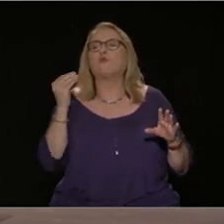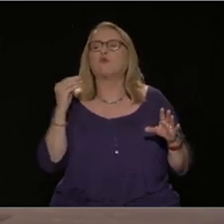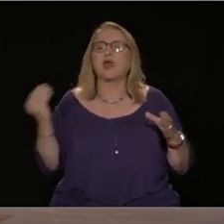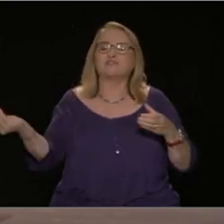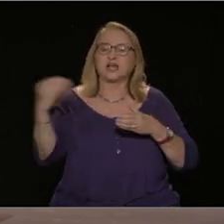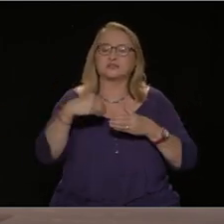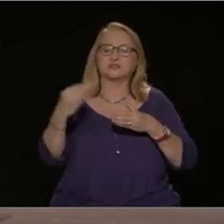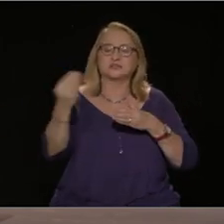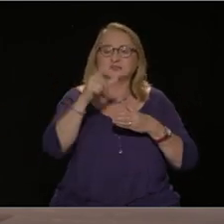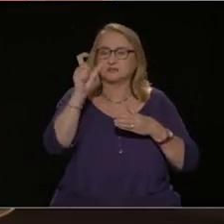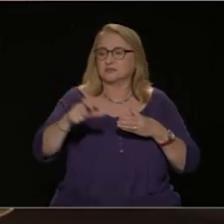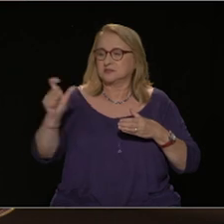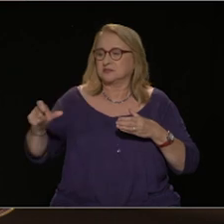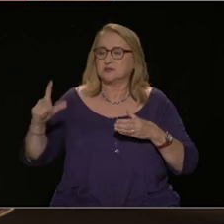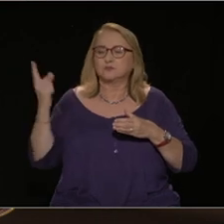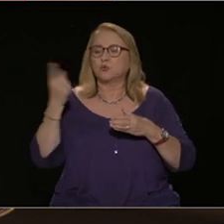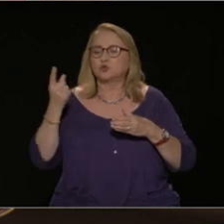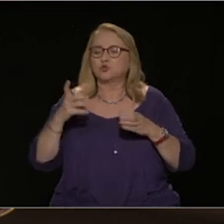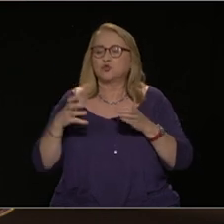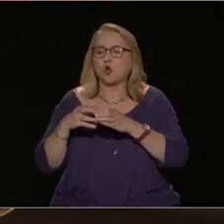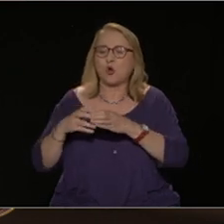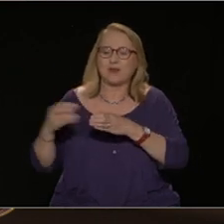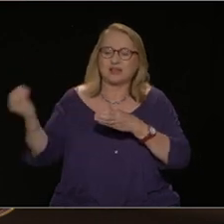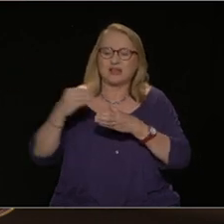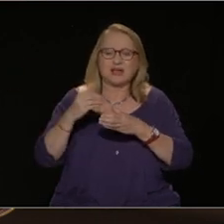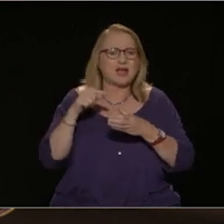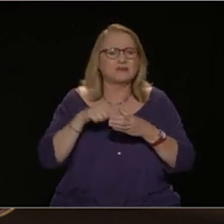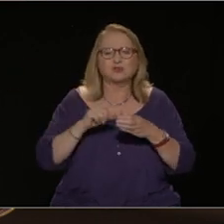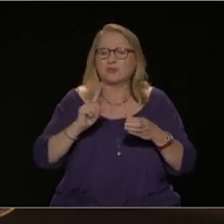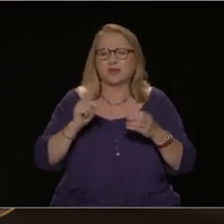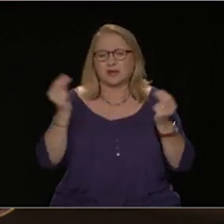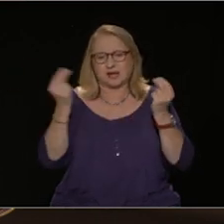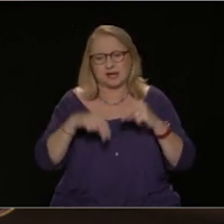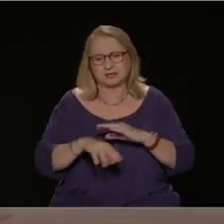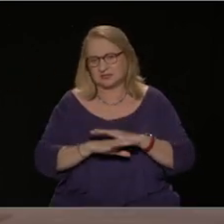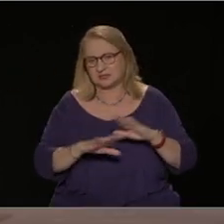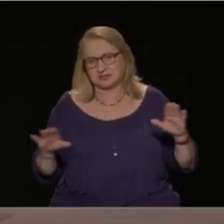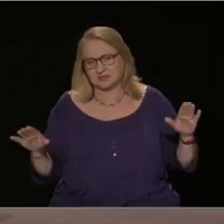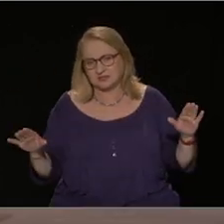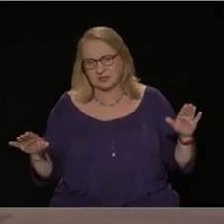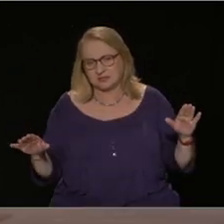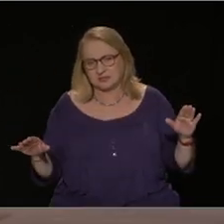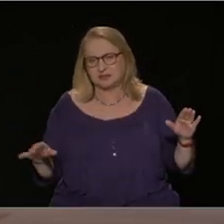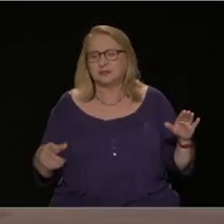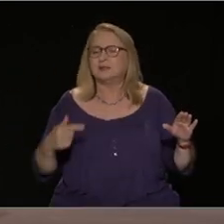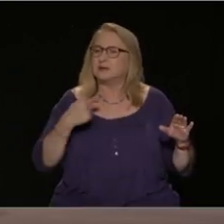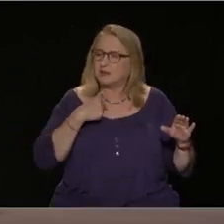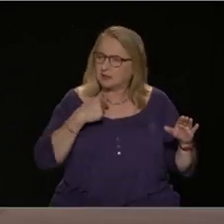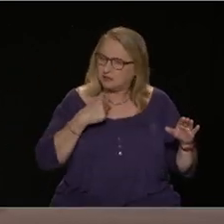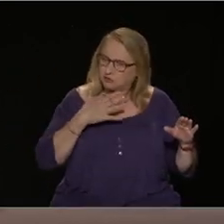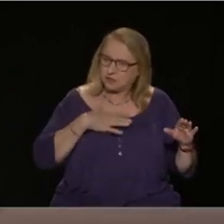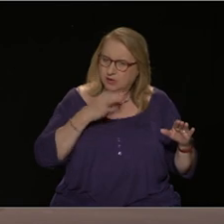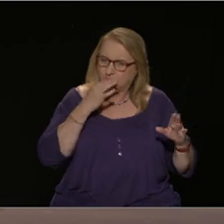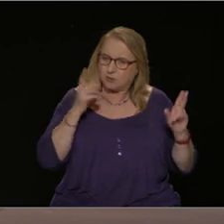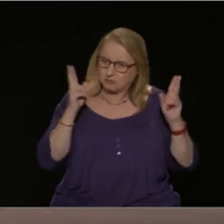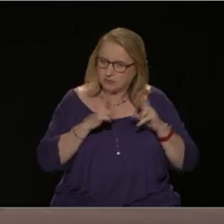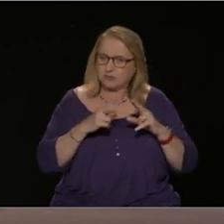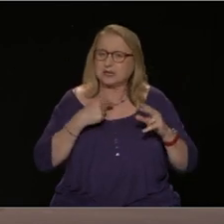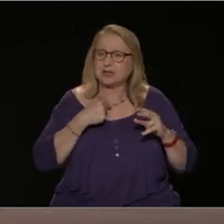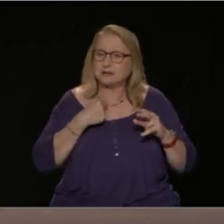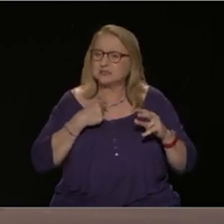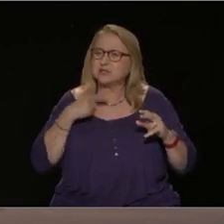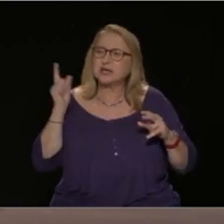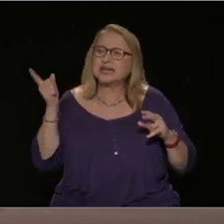Αυτό αν θέλετε αφορά να πω πάρα πολύ σύντομα και την κριτική μας και την αντίθεσή μας και στα υπόλοιπα